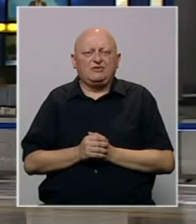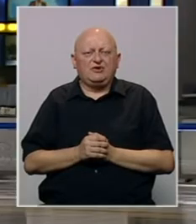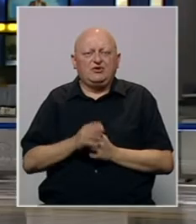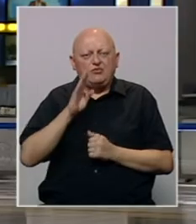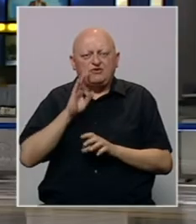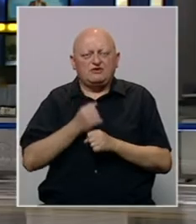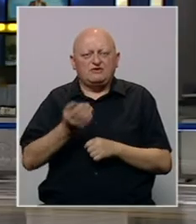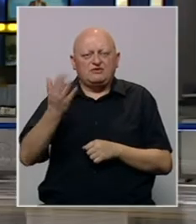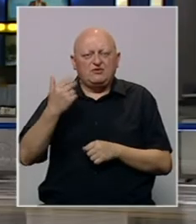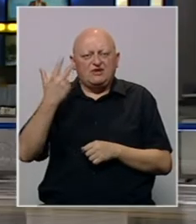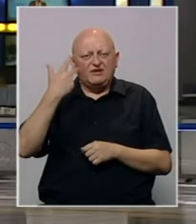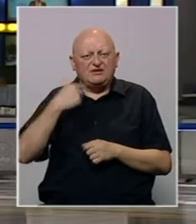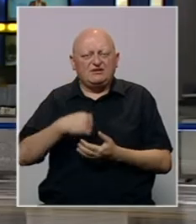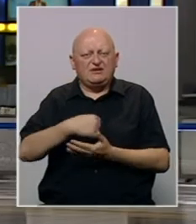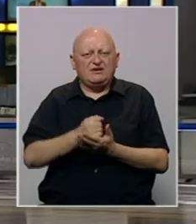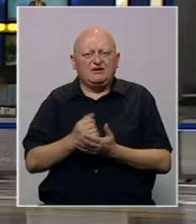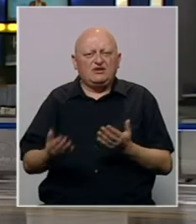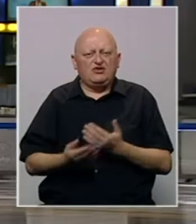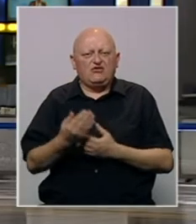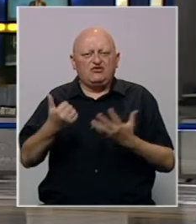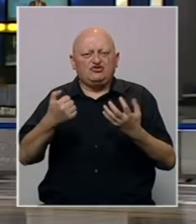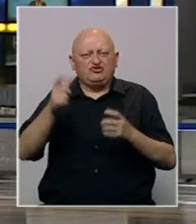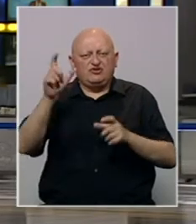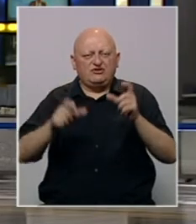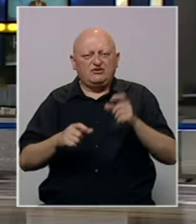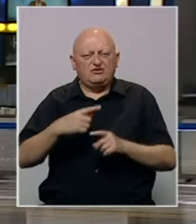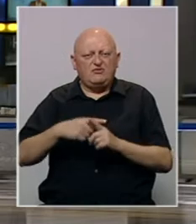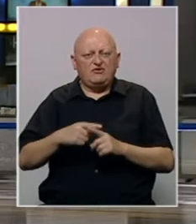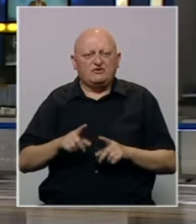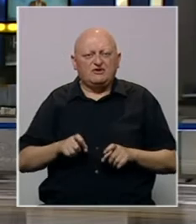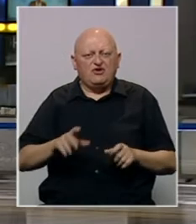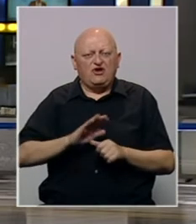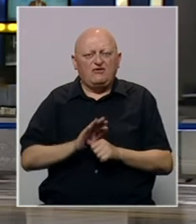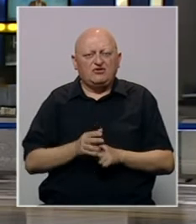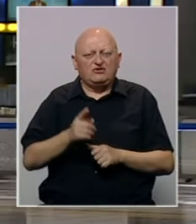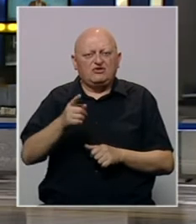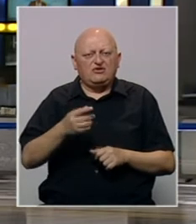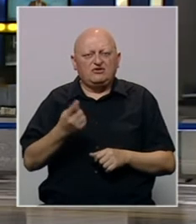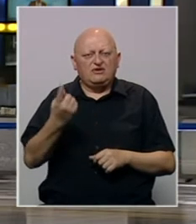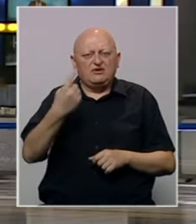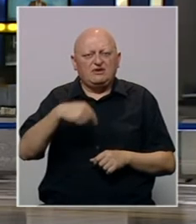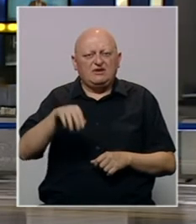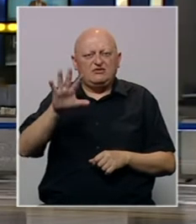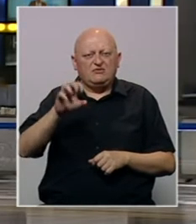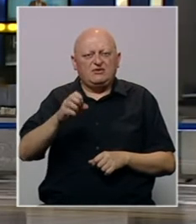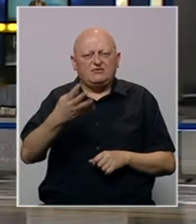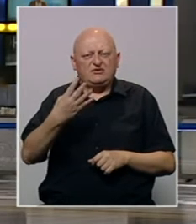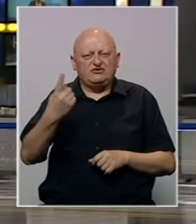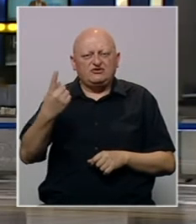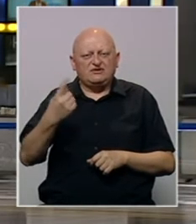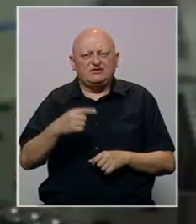U Bosni i Hercegovini u protekla tri dana registrovano je novih šestotina osoba pozitivnih na koronavirus od